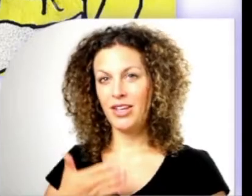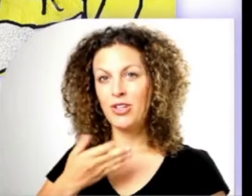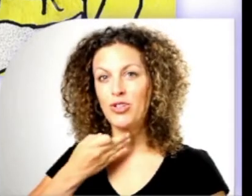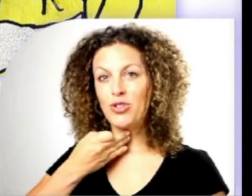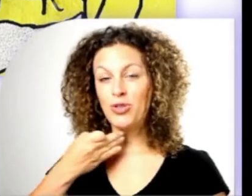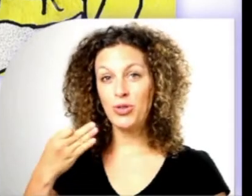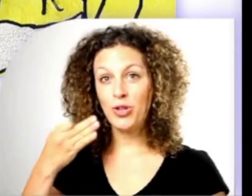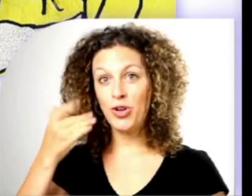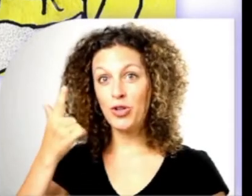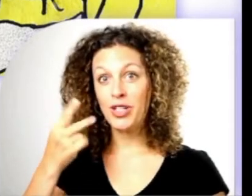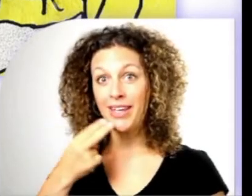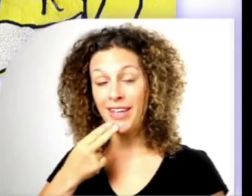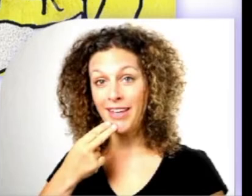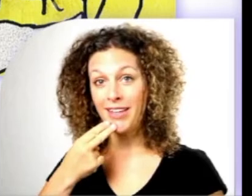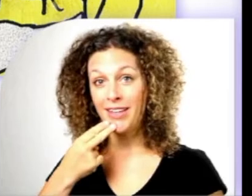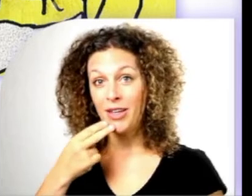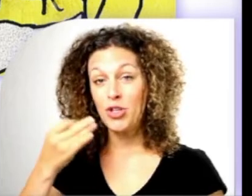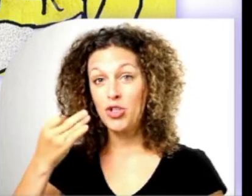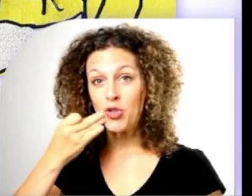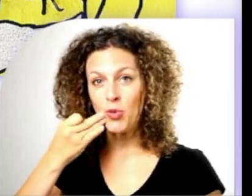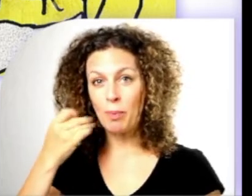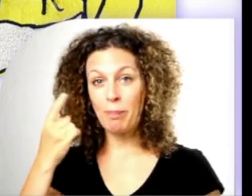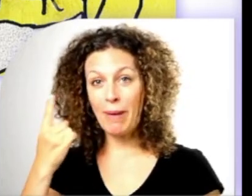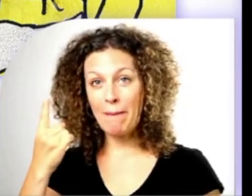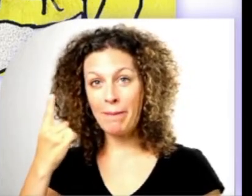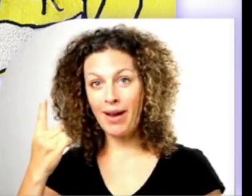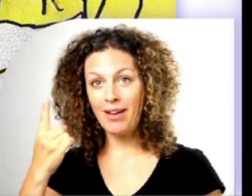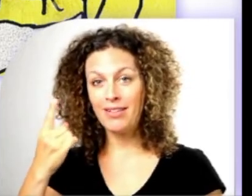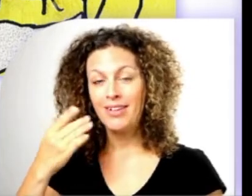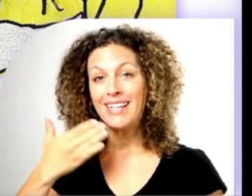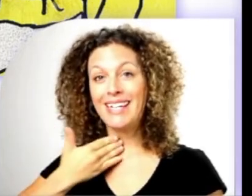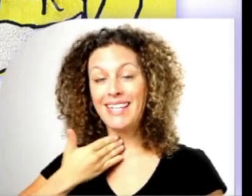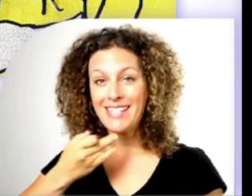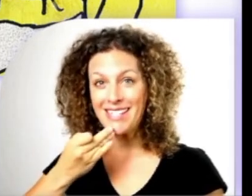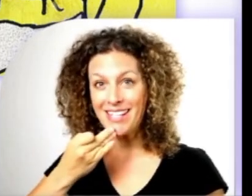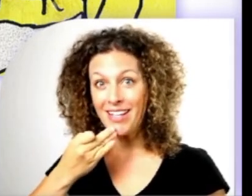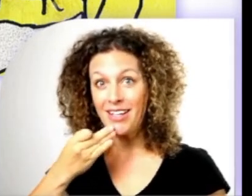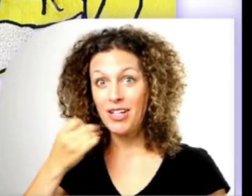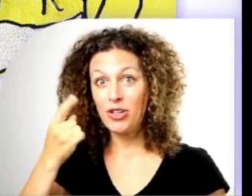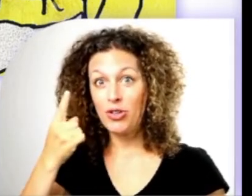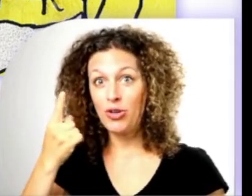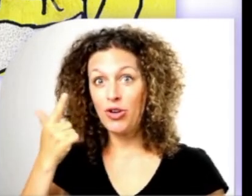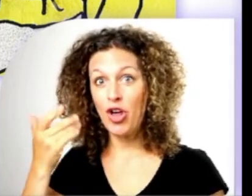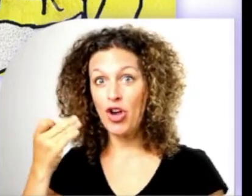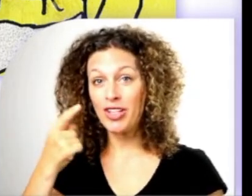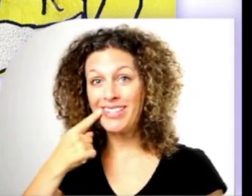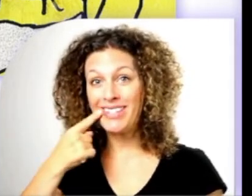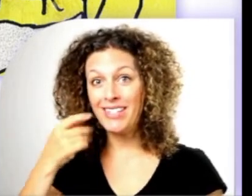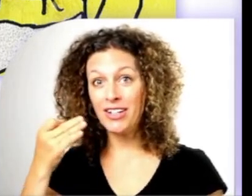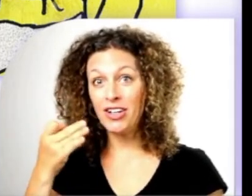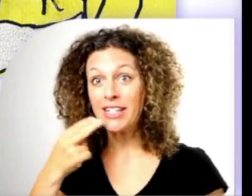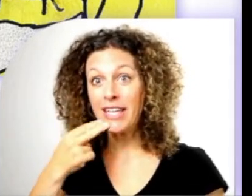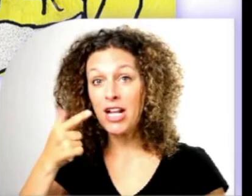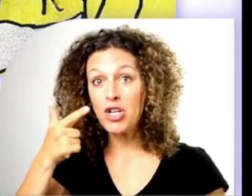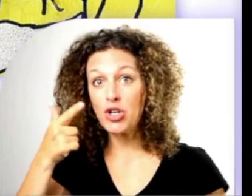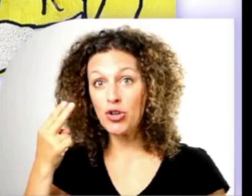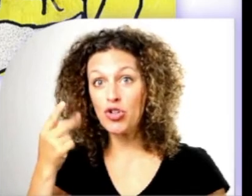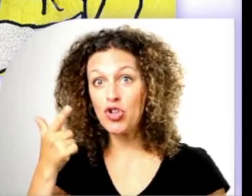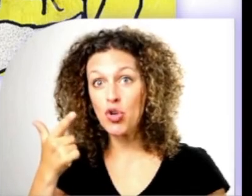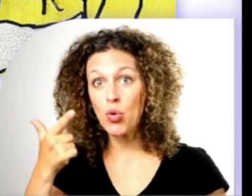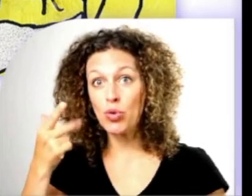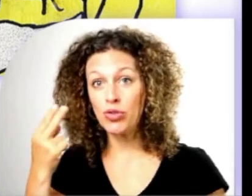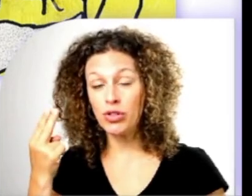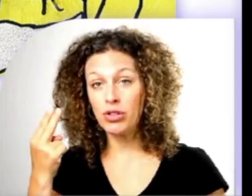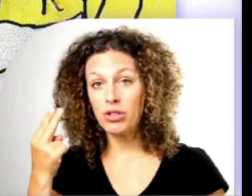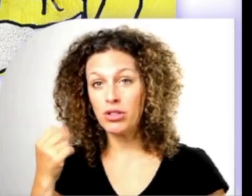Sur le quai, son papa essaie de leur dire quelque